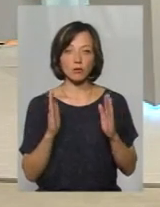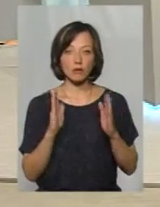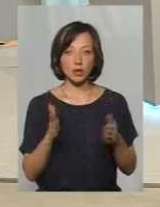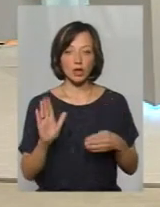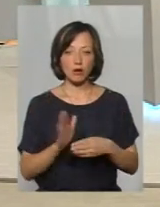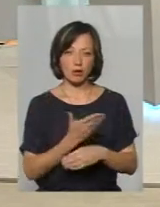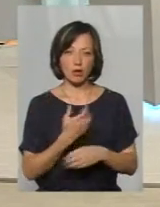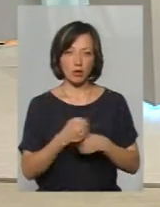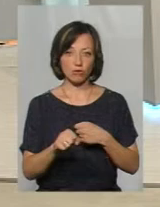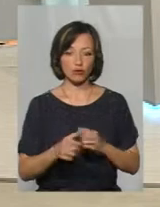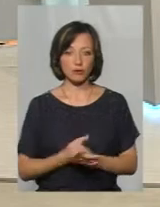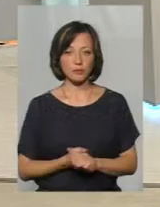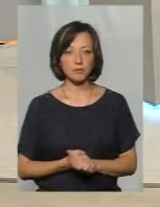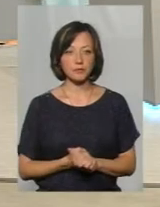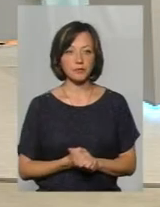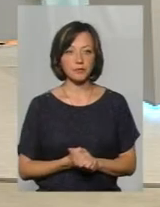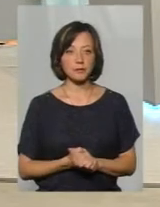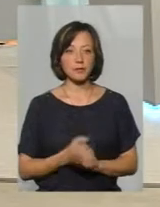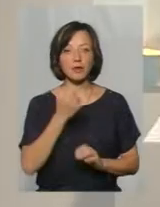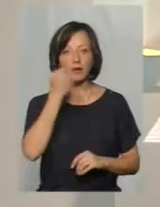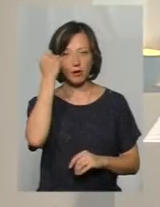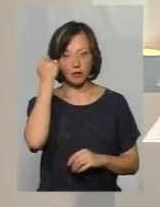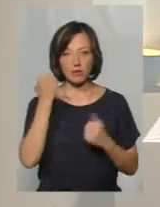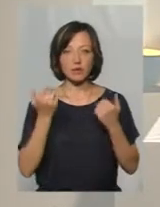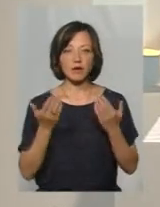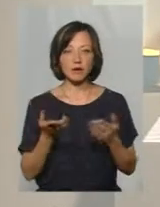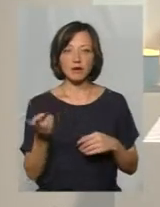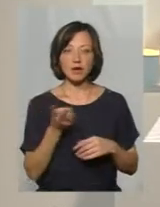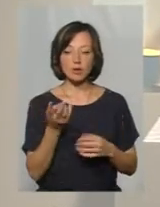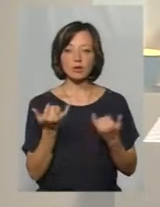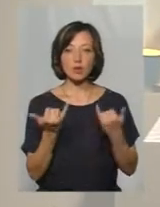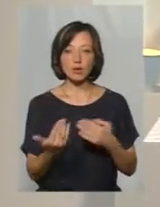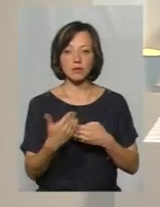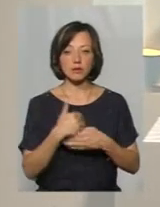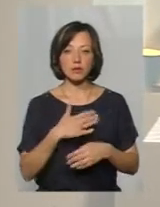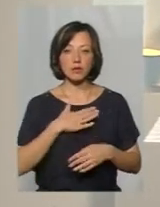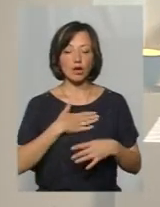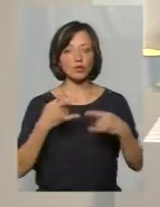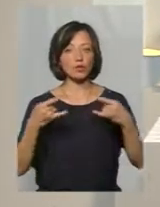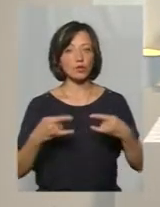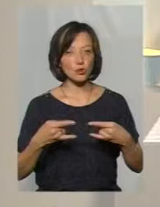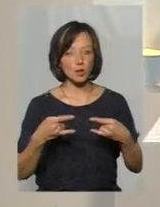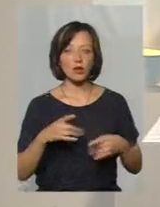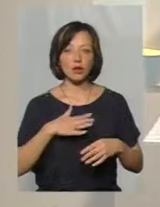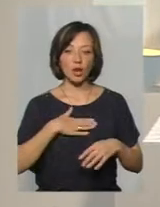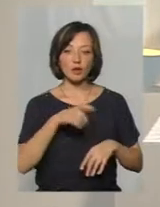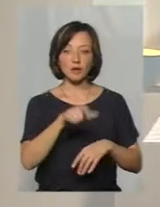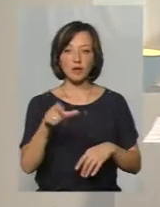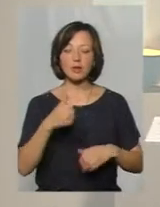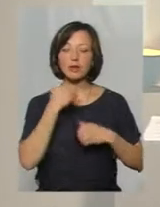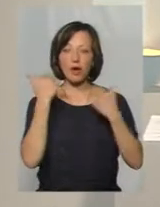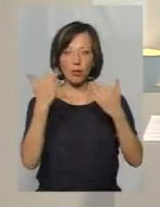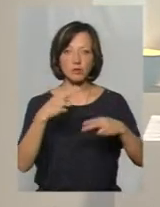демонтаж. Дякую, пані Наталію, дякую, пане Олеже, що сьогодні прийшли в нашу студі. Нашим глядачам